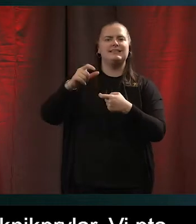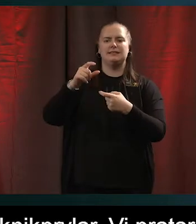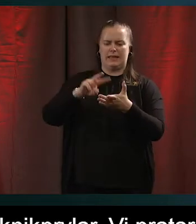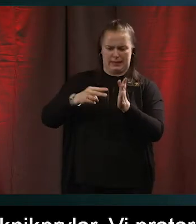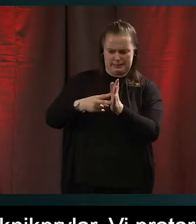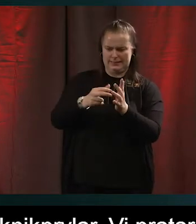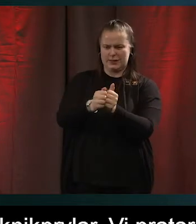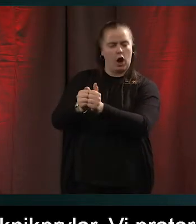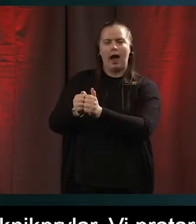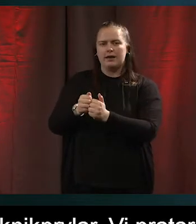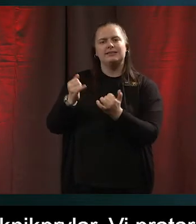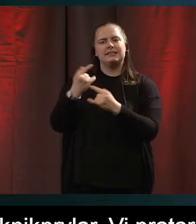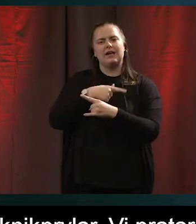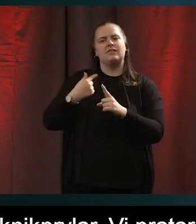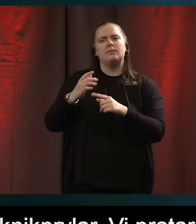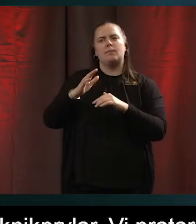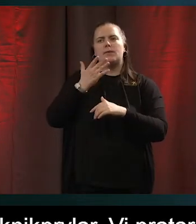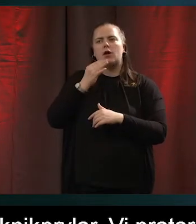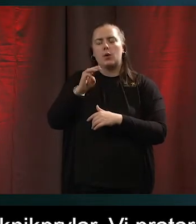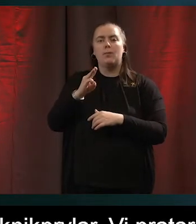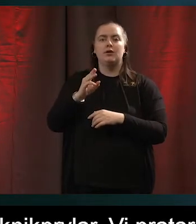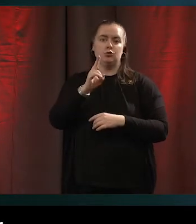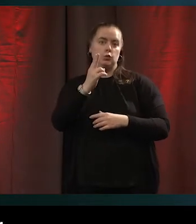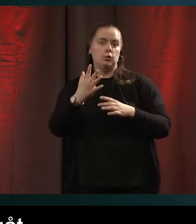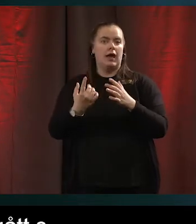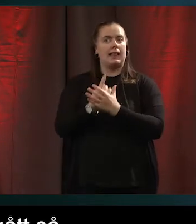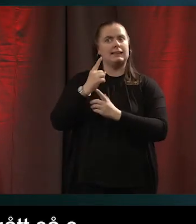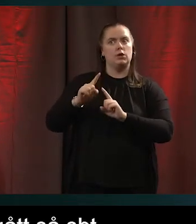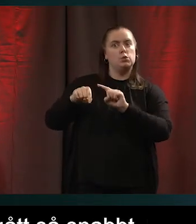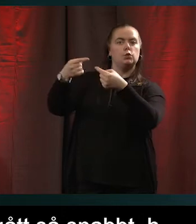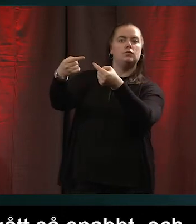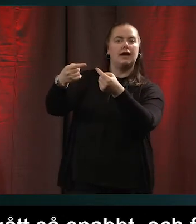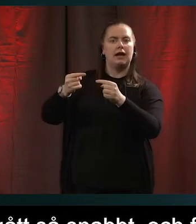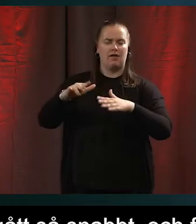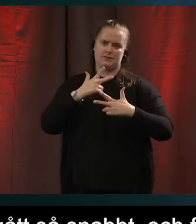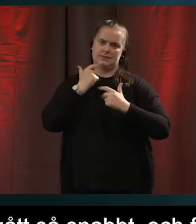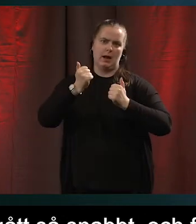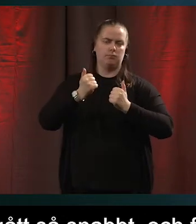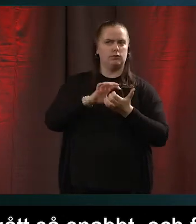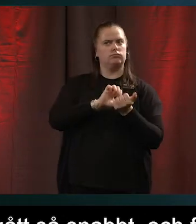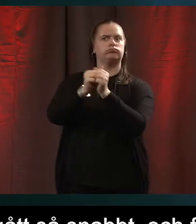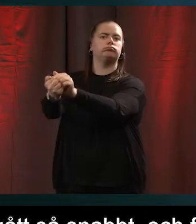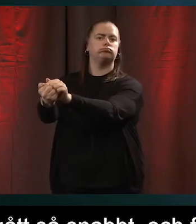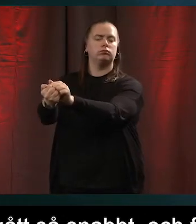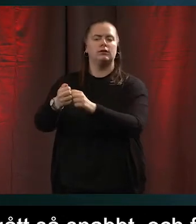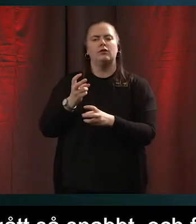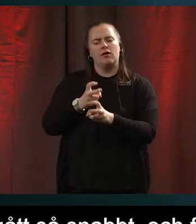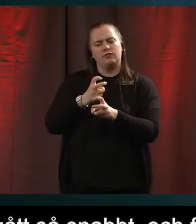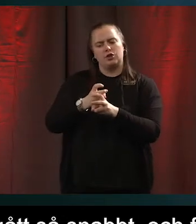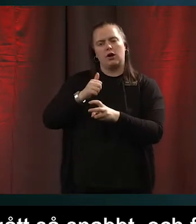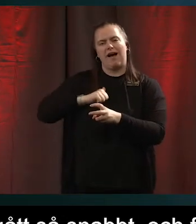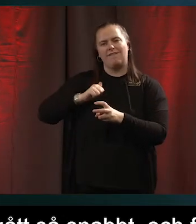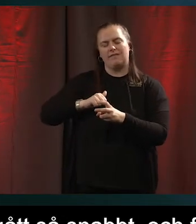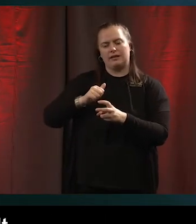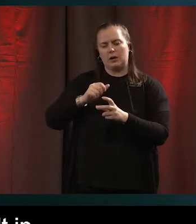förändringen som sker. Utvecklingen som har gått så snabbt. Och försöker hitta den här motivationen för att handla i digitalt